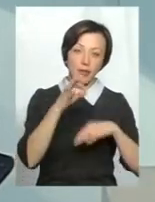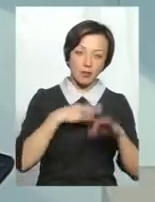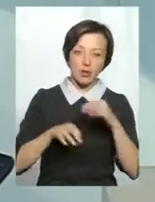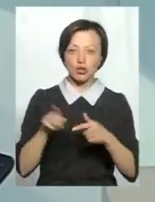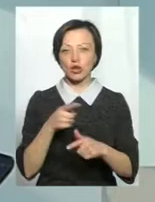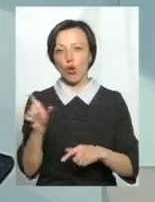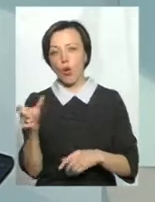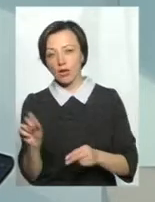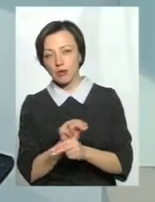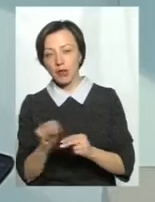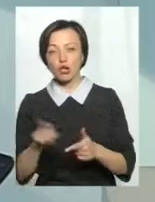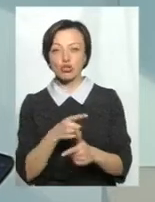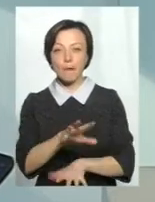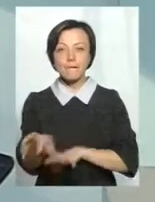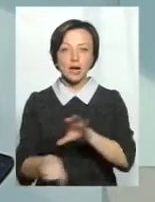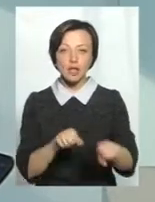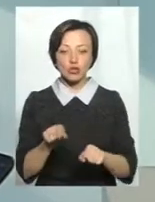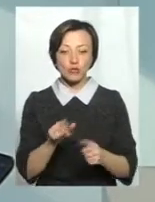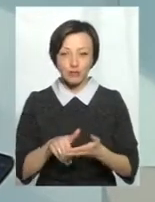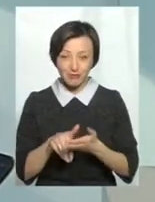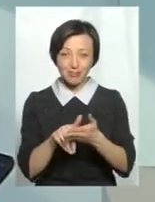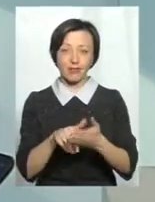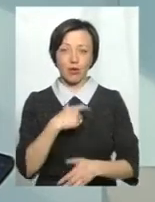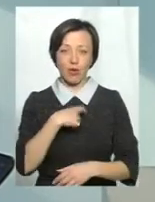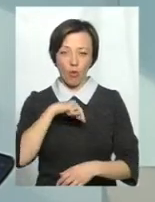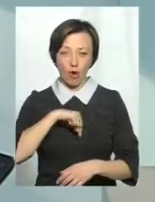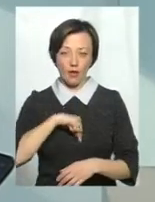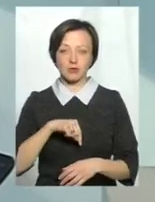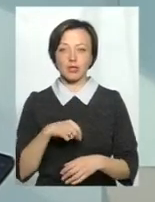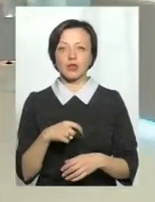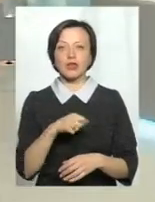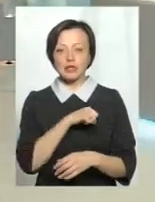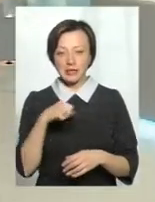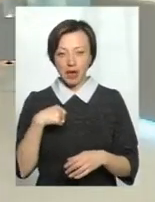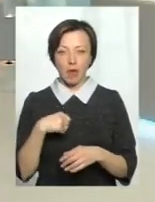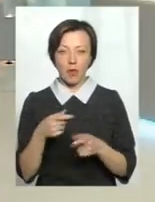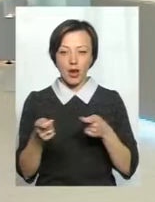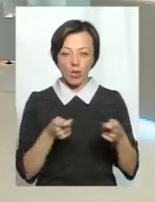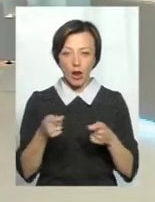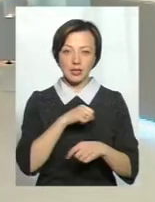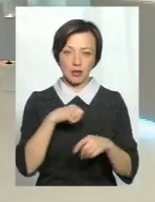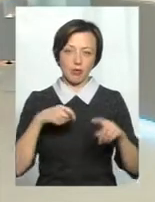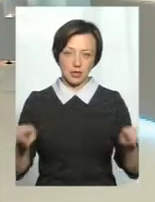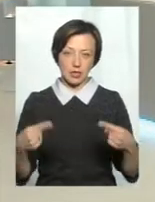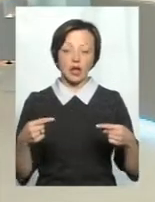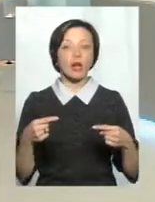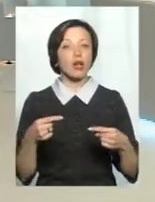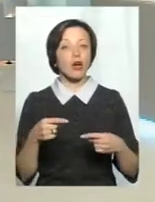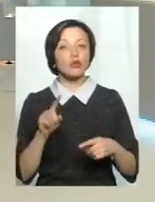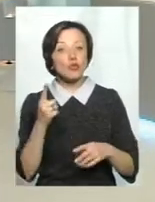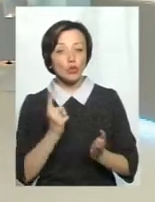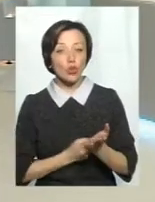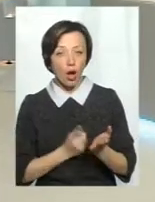чи голкотерапії, чи масажу, щоб підштовхнути організм до саморегуляції. Тому що доказано,